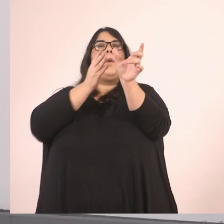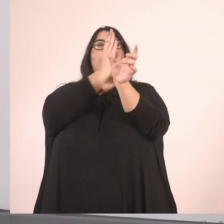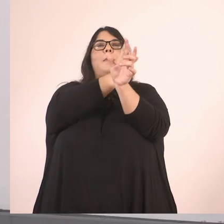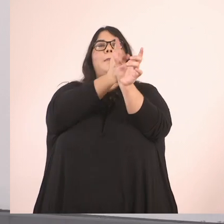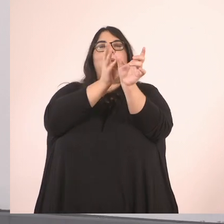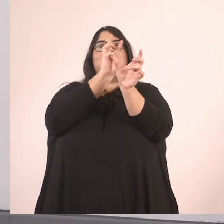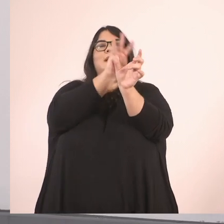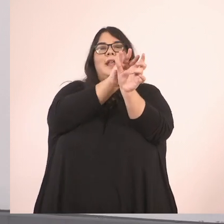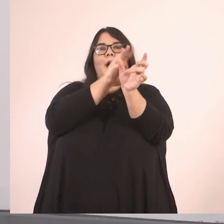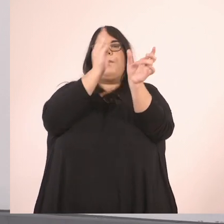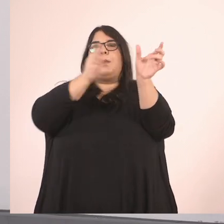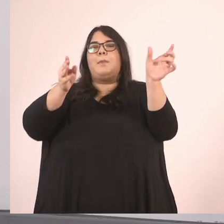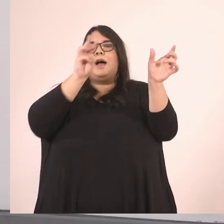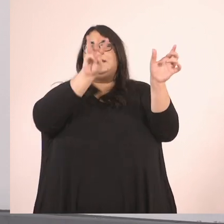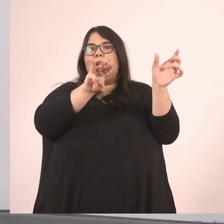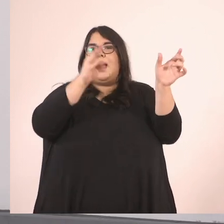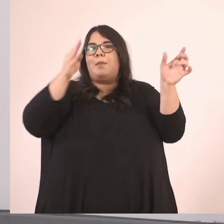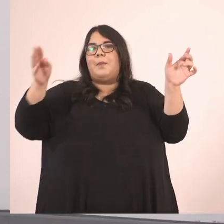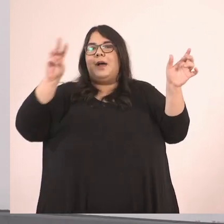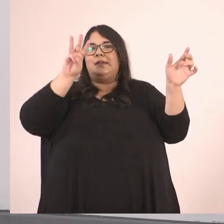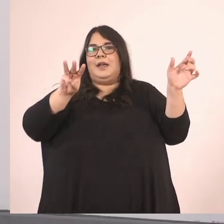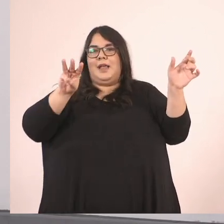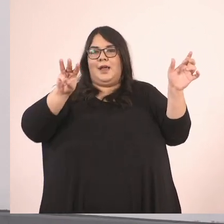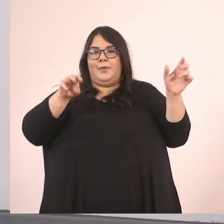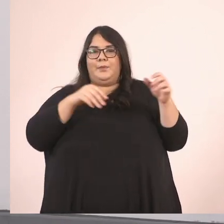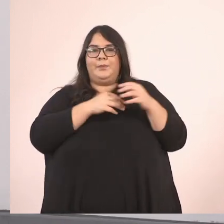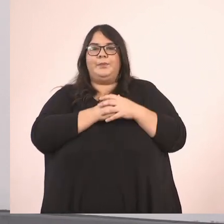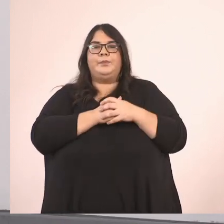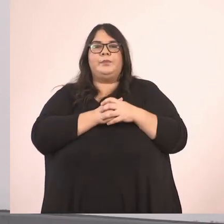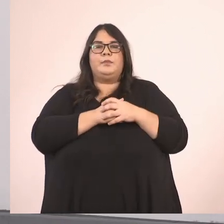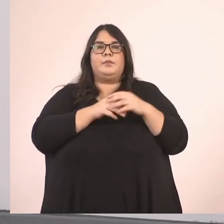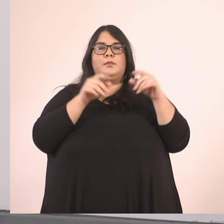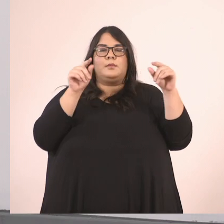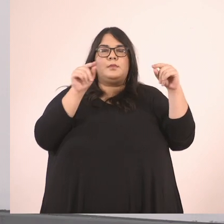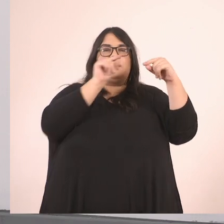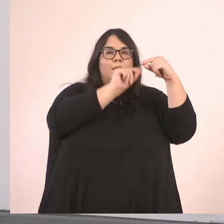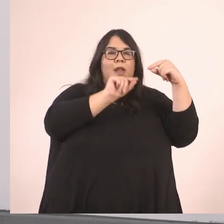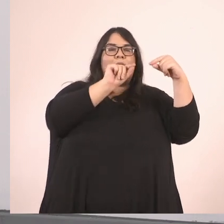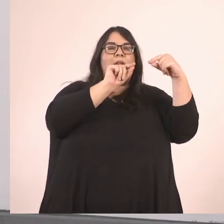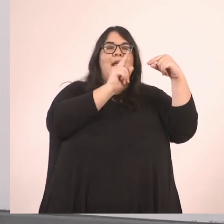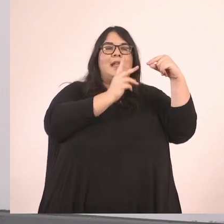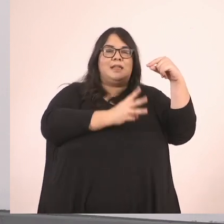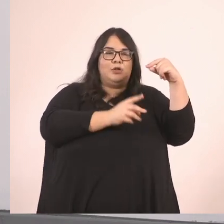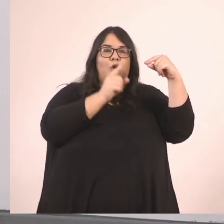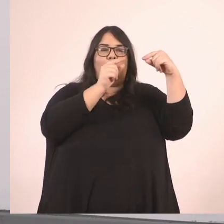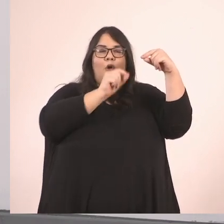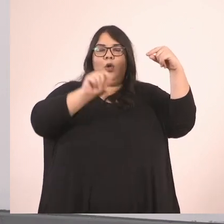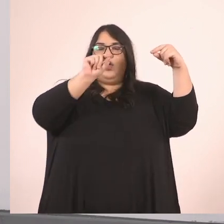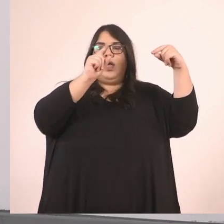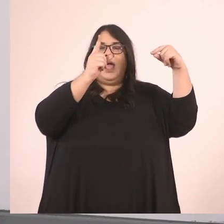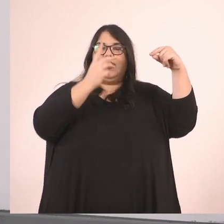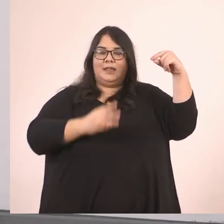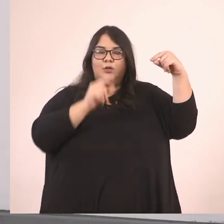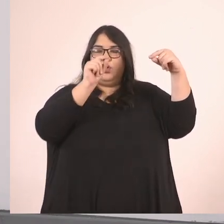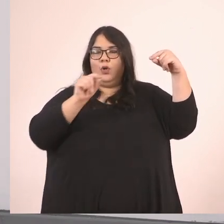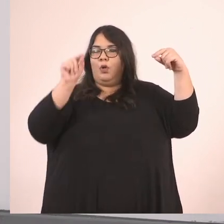τρίτο, 1 τρίτο, η απόσταση 1 τρίτο. Όχι σε τέταρτα